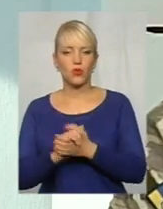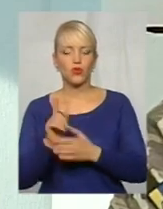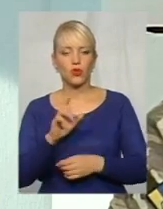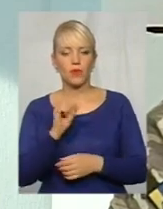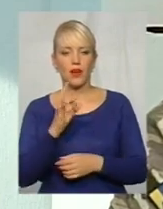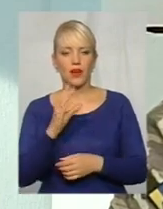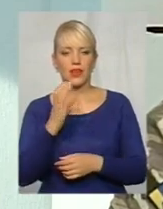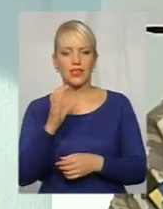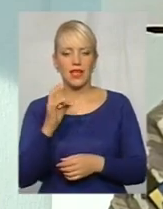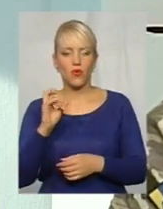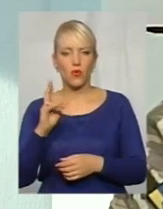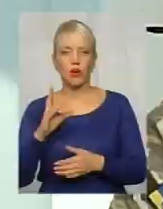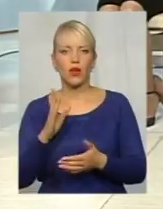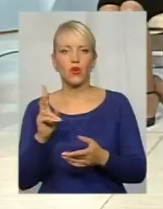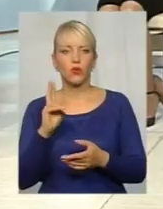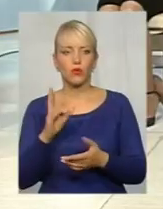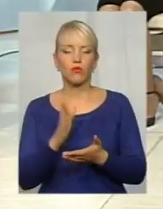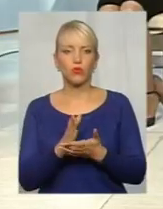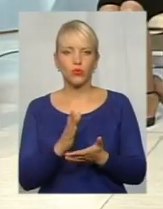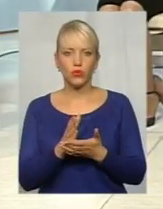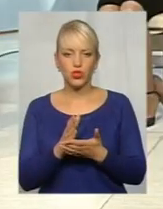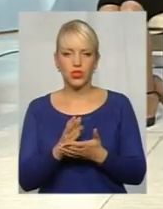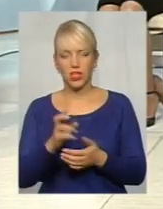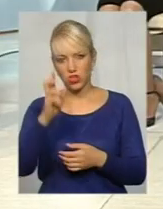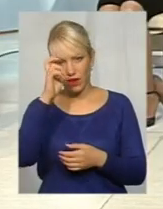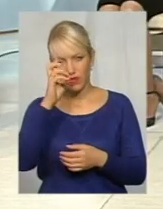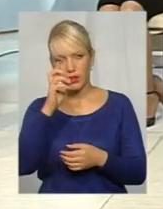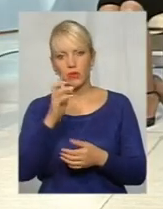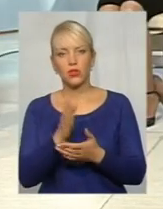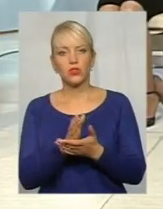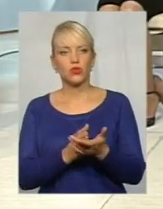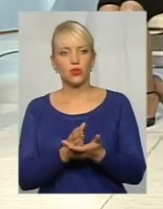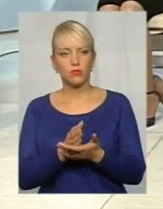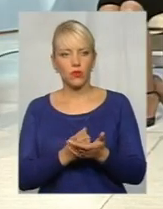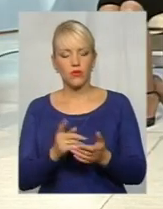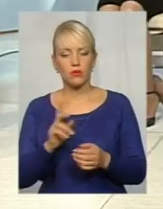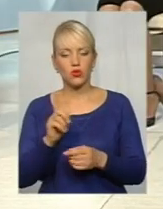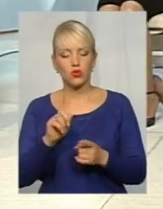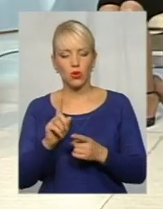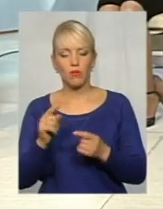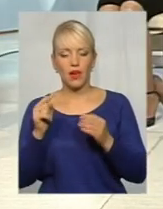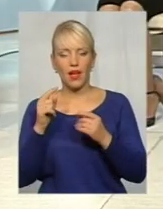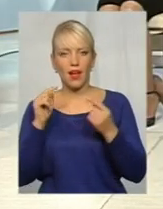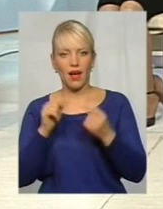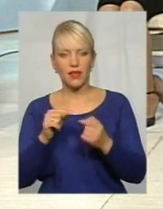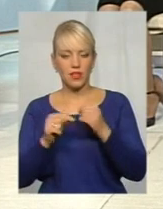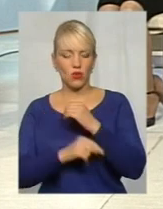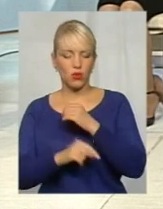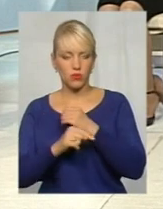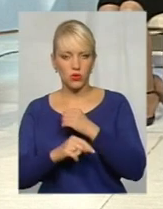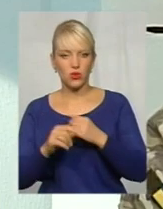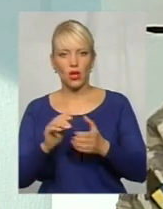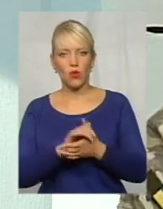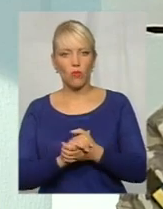будучи державним службовцем, щоб антикорупційний комітет займався цим глобальним для Красиловського району питанням,